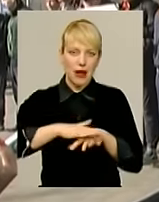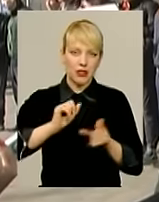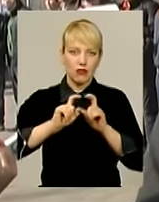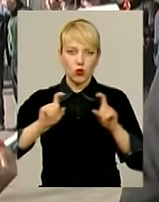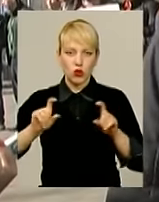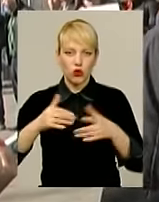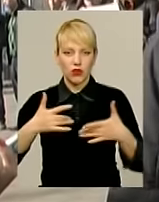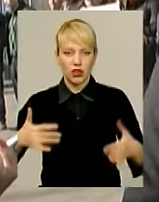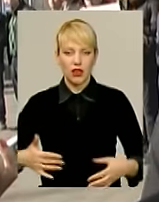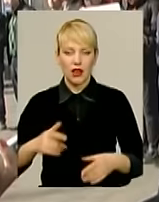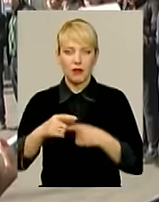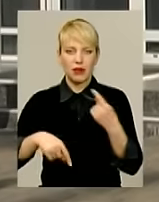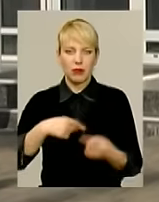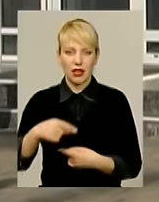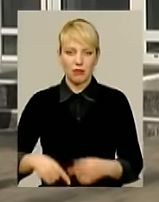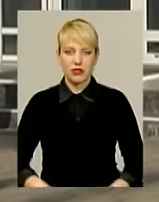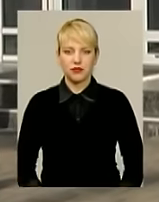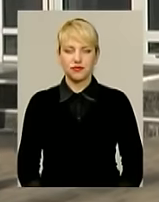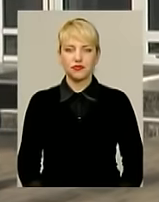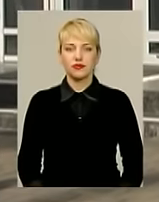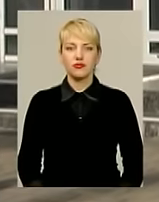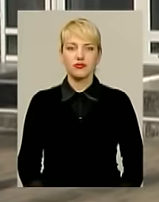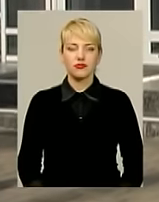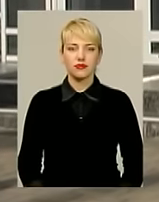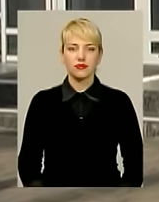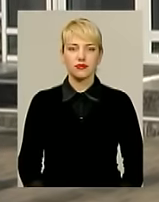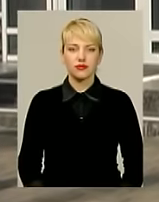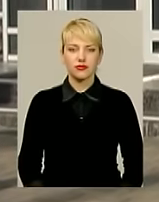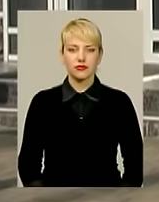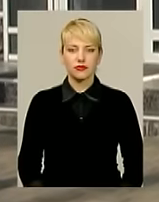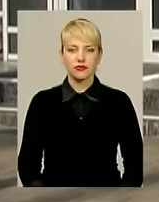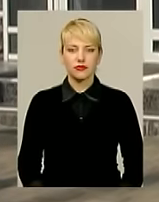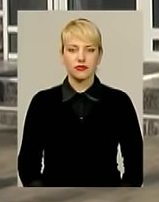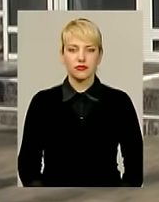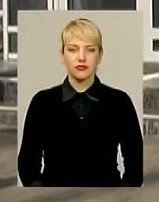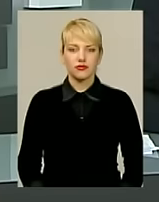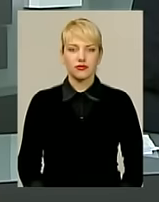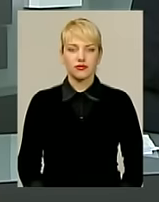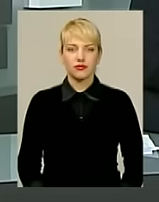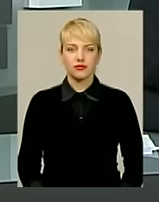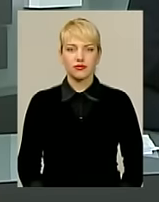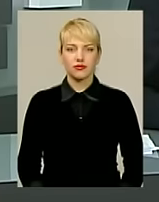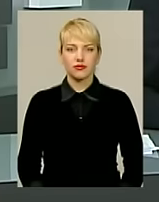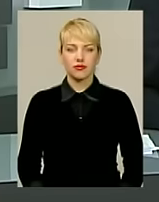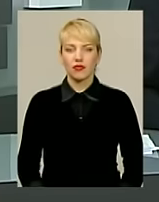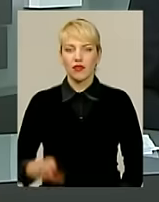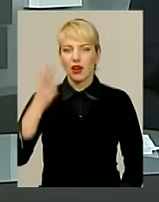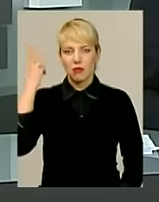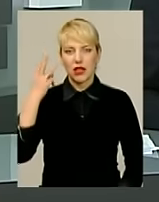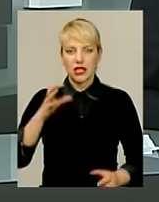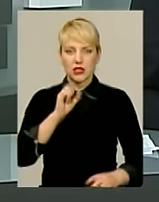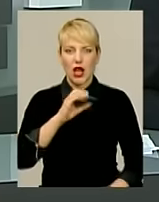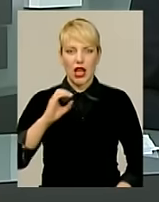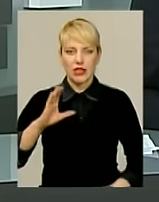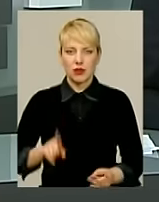і так далі, підприємств. Анна Михайловська, Віктор Кривий для інформаційного випуску. Хмельницьку атомну